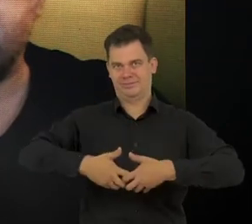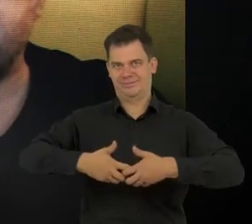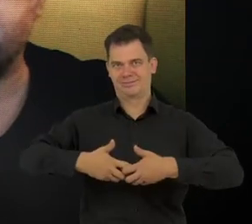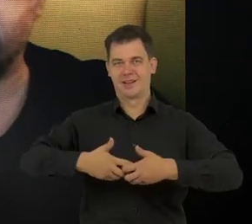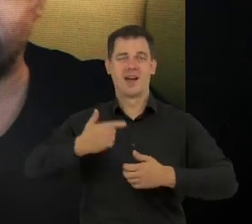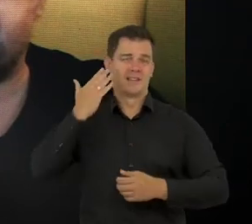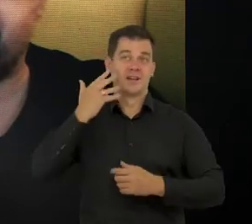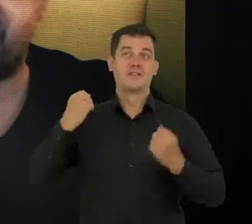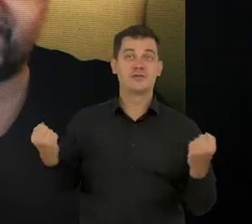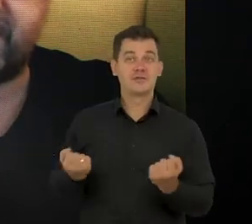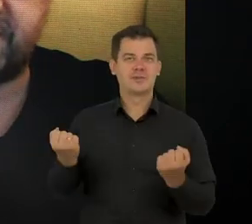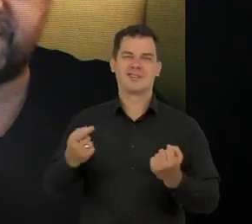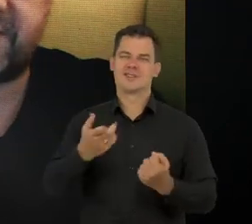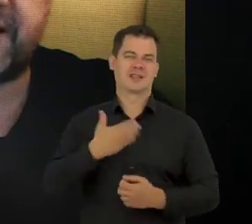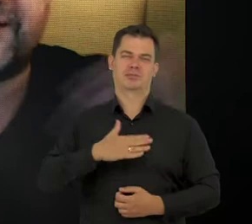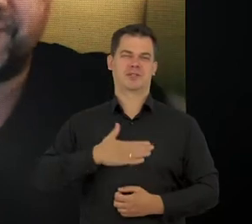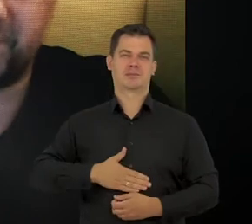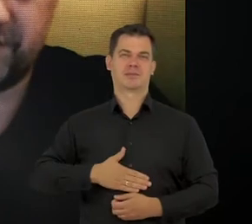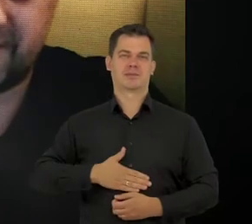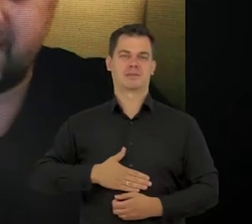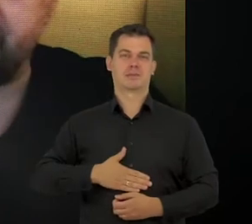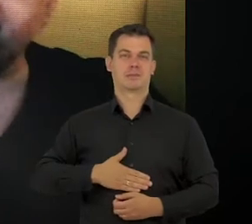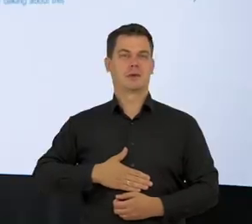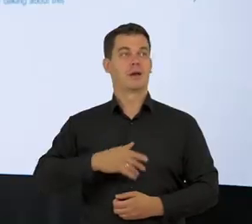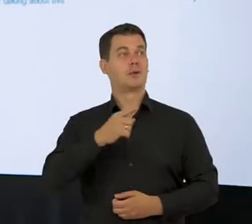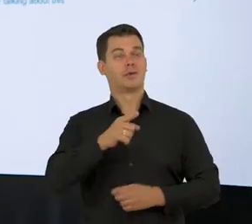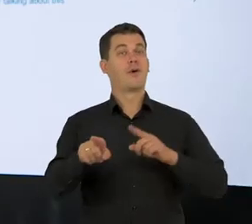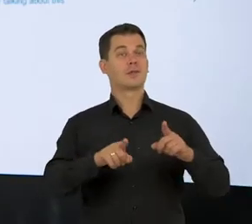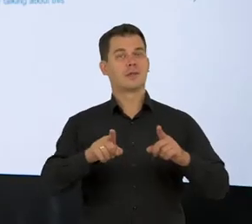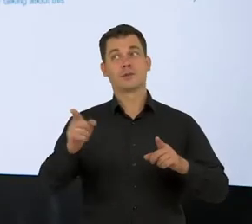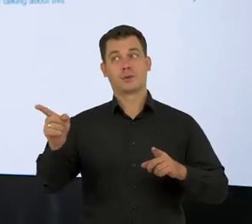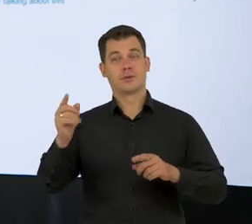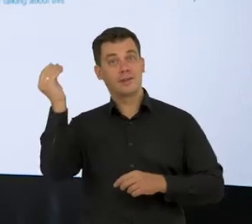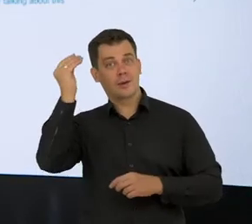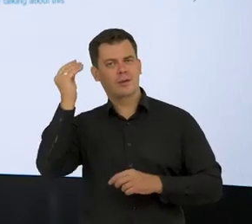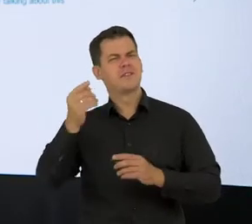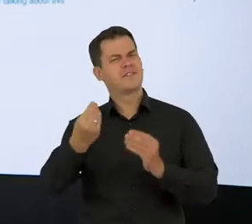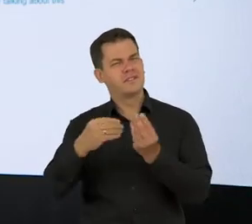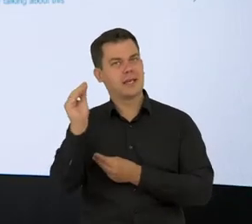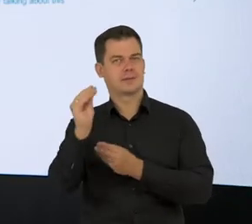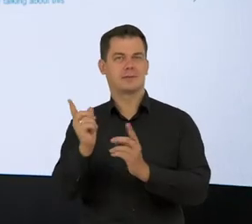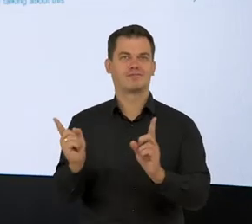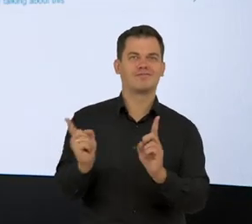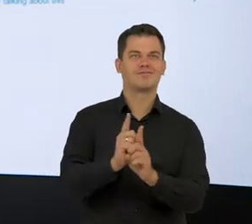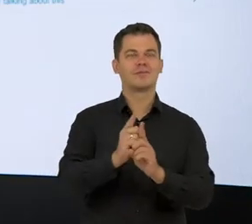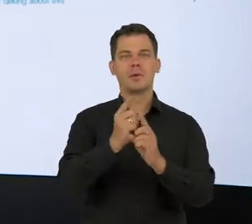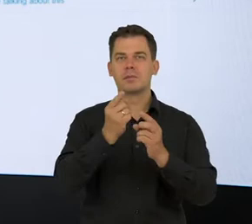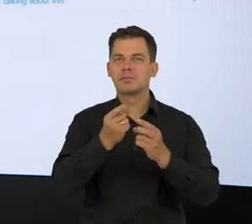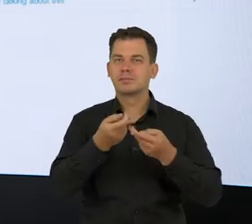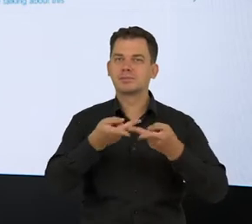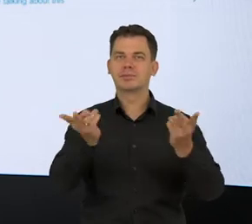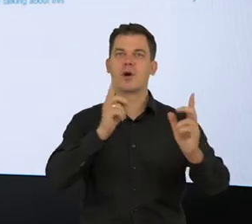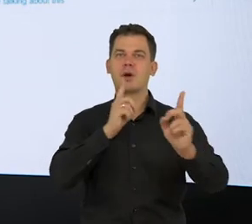nie jest zbyt przyjemny, zwłaszcza w takich sytuacjach, na których my się nie znamy. Czyli apel do naukowców, żeby wychodzili bardziej do ludzi, żeby